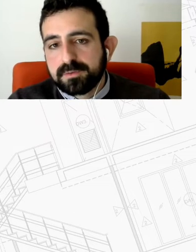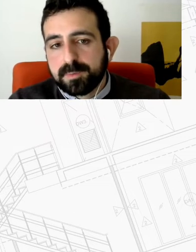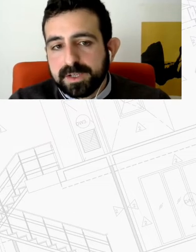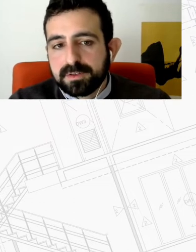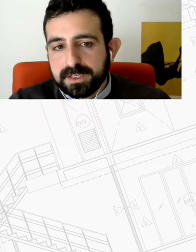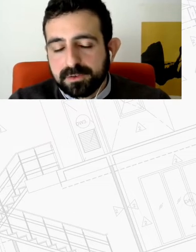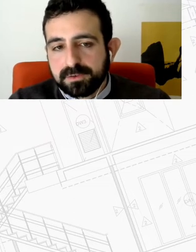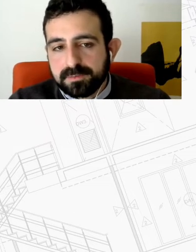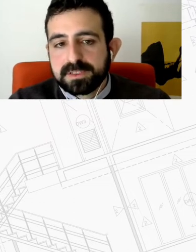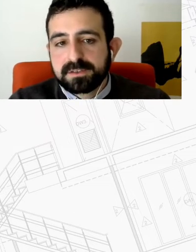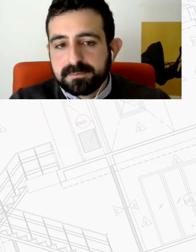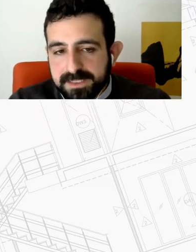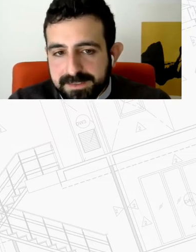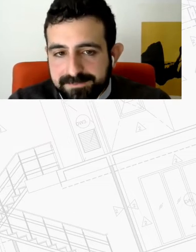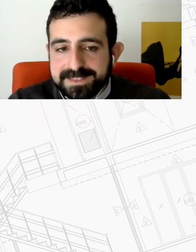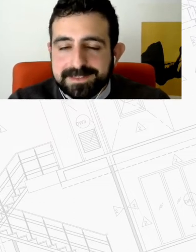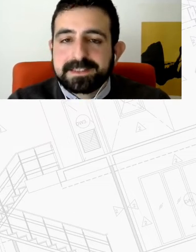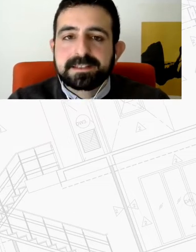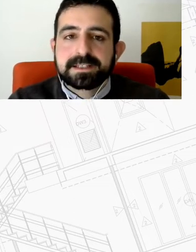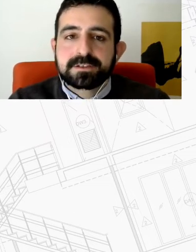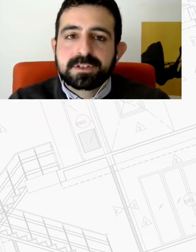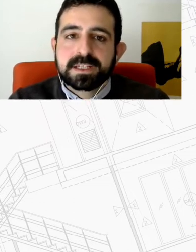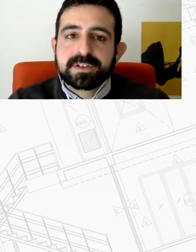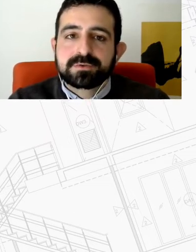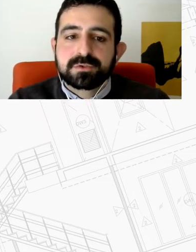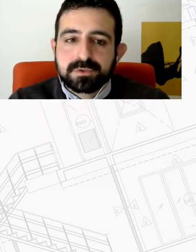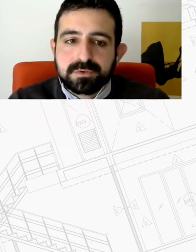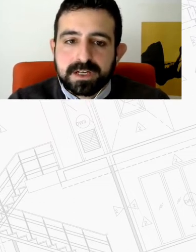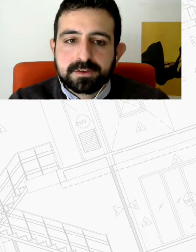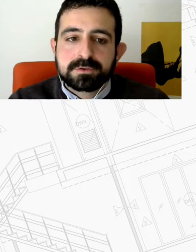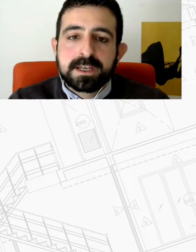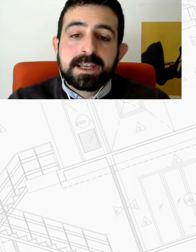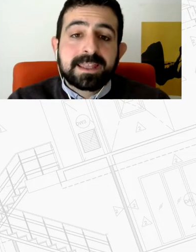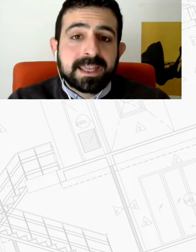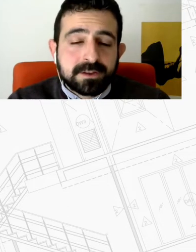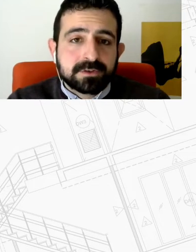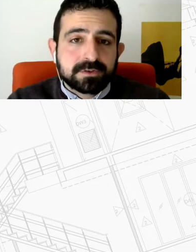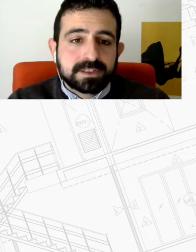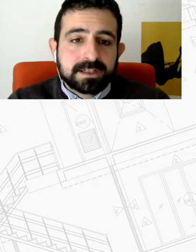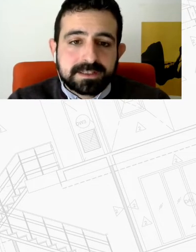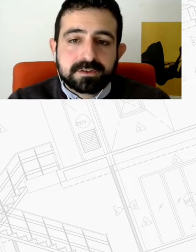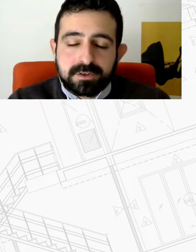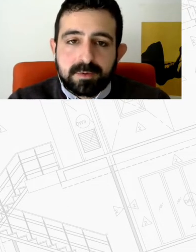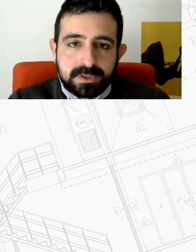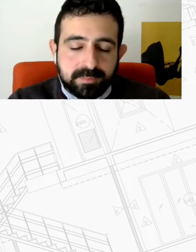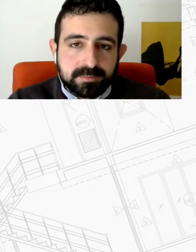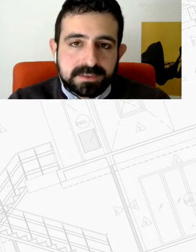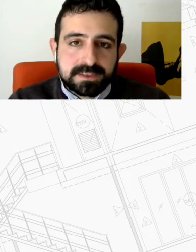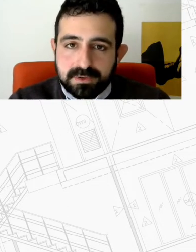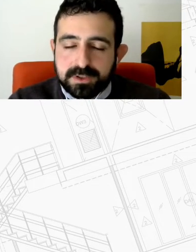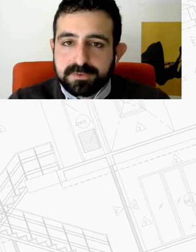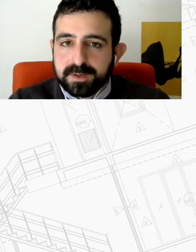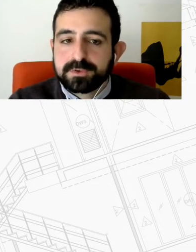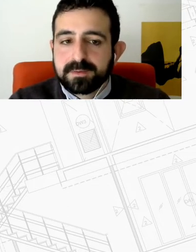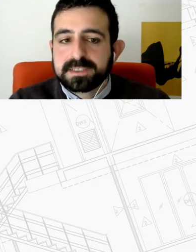σύγχρονων ευρωπαϊκών κρατών είναι βασική κατεξοχήν έκφραση του κοινωνικού κράτους έχει έντονο αρχιτεκτονικό αποτύπωμα